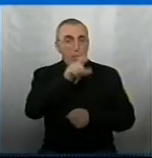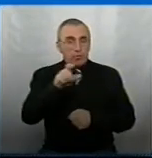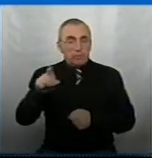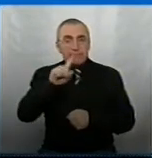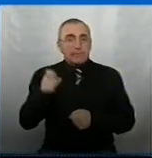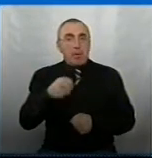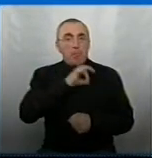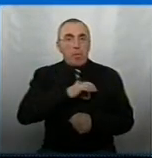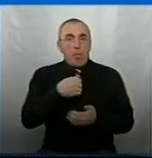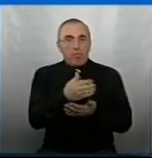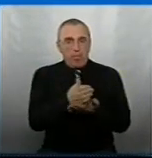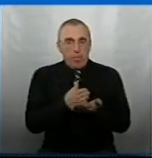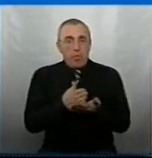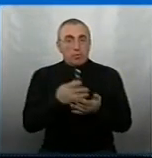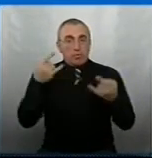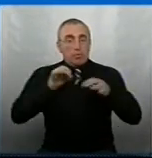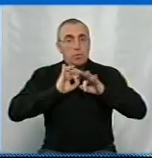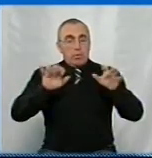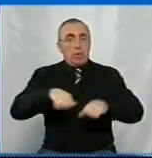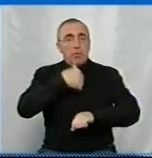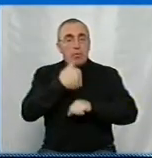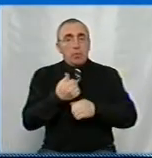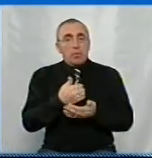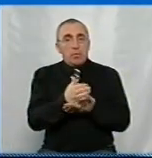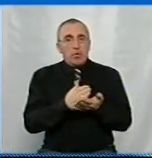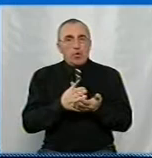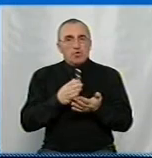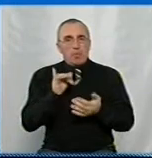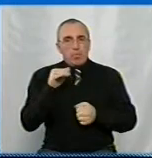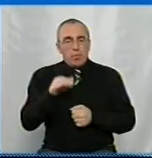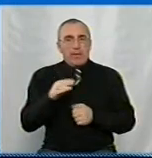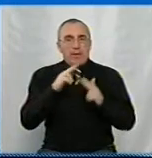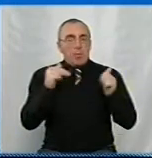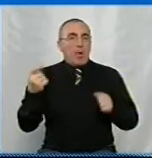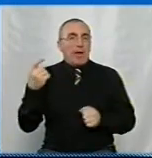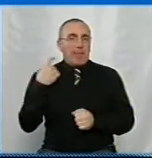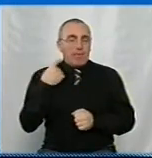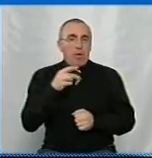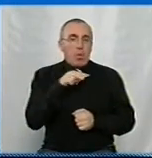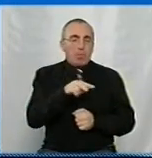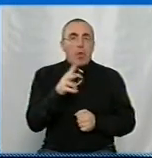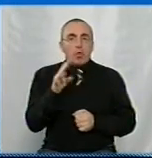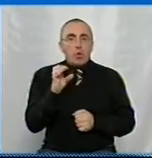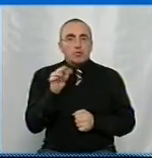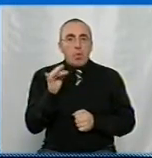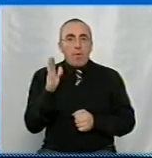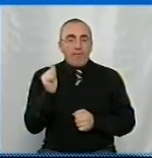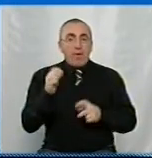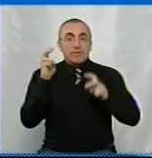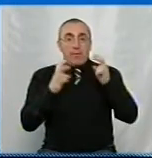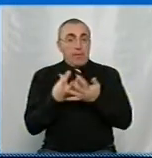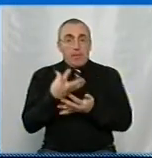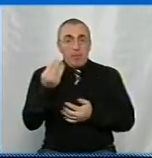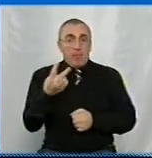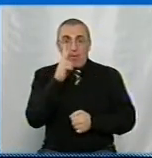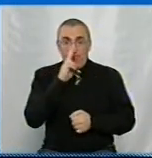спожиті послуги. Про це Суспільному розповіла начальниця служби збуту підприємства Дніпро-Кіровоград Людмила Носкова. Якщо за воду не платять